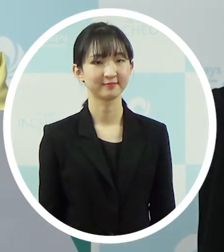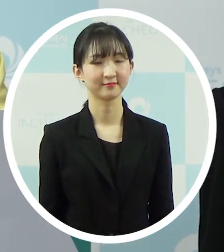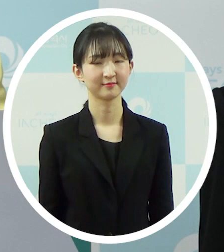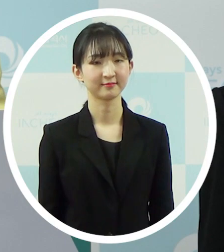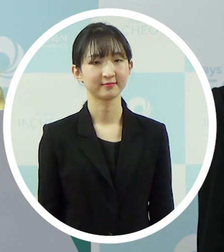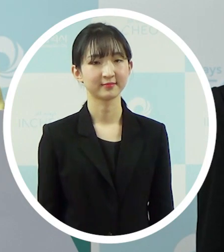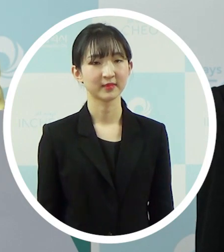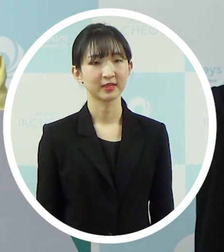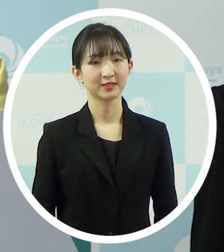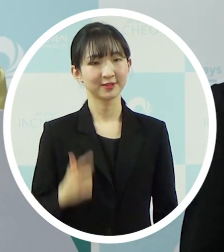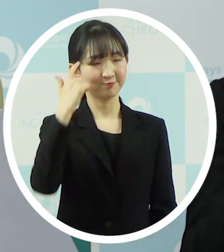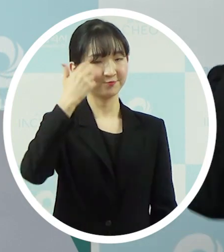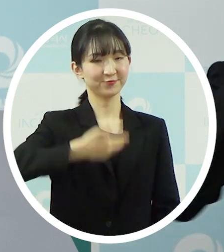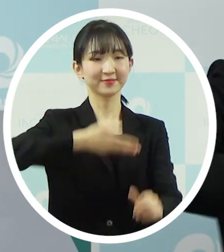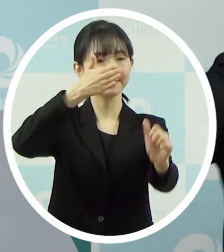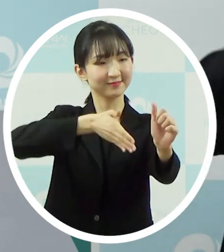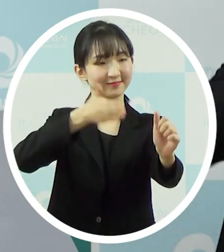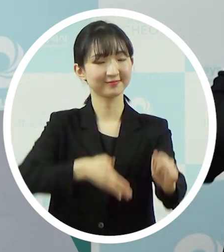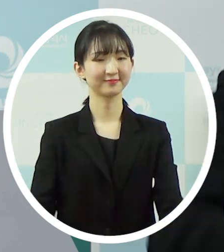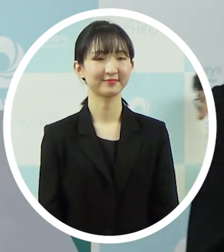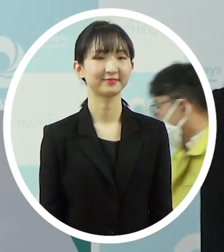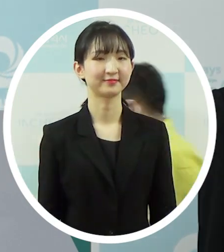네 그럼 기자분들 질문 부탁드립니다.